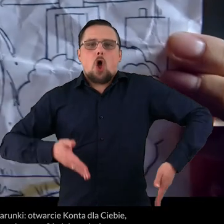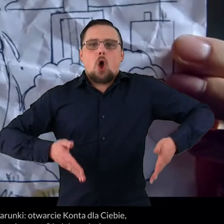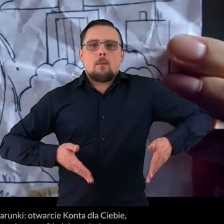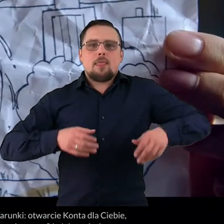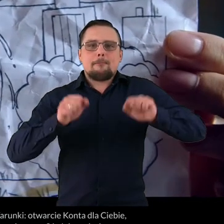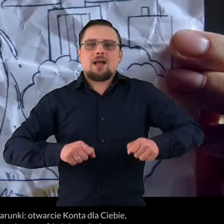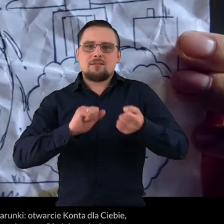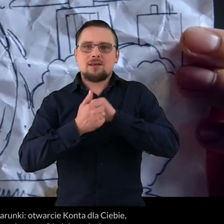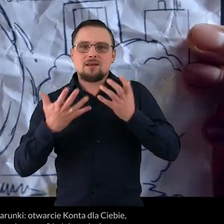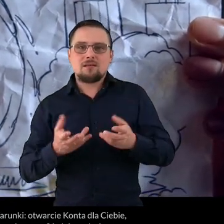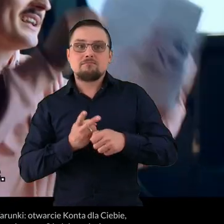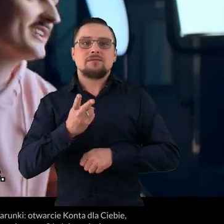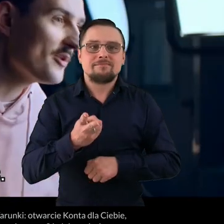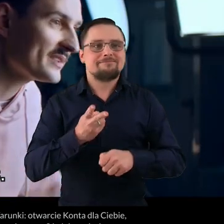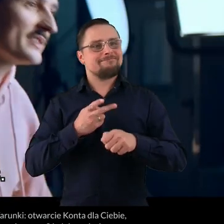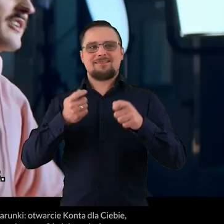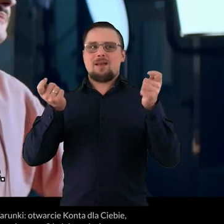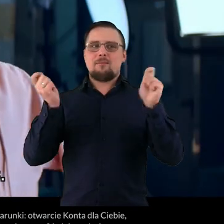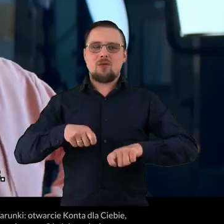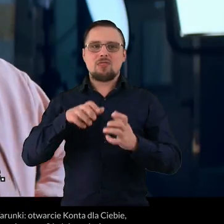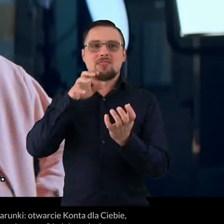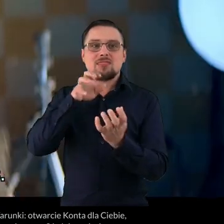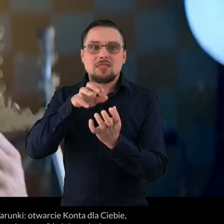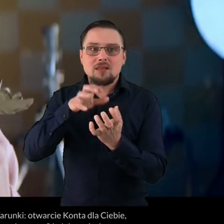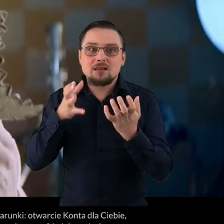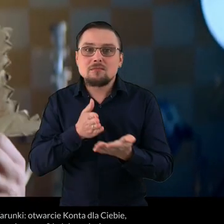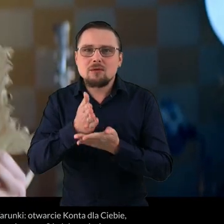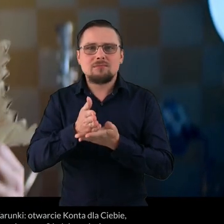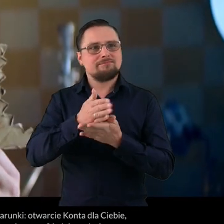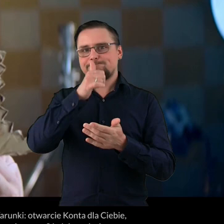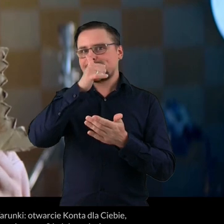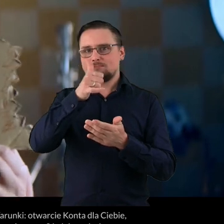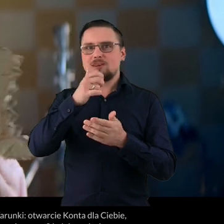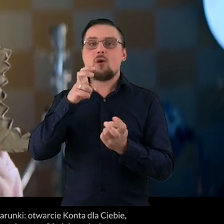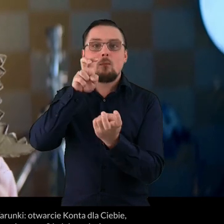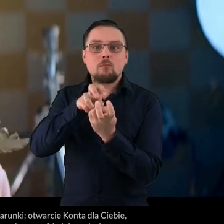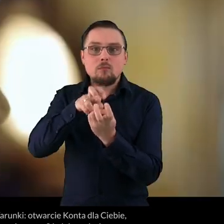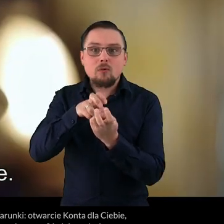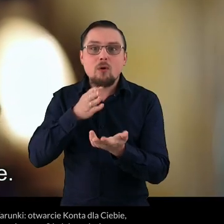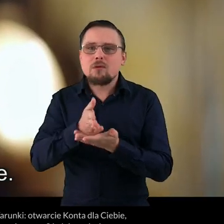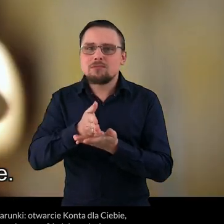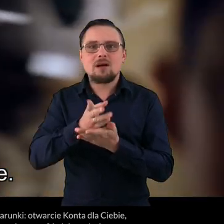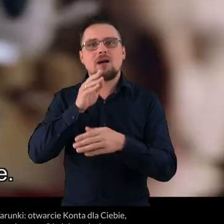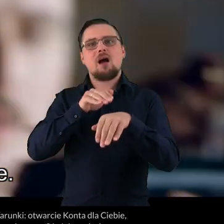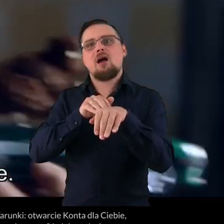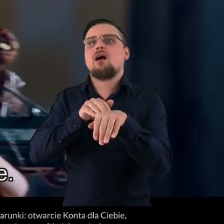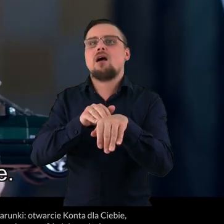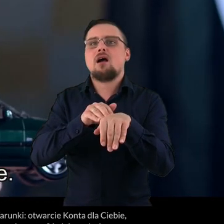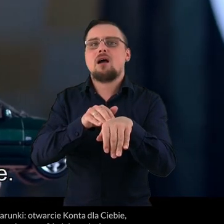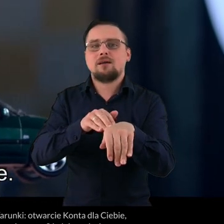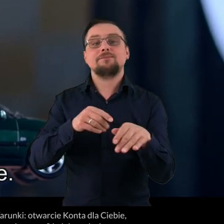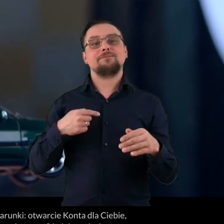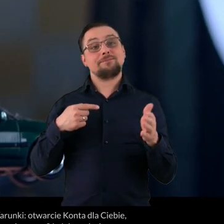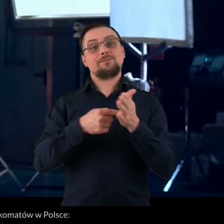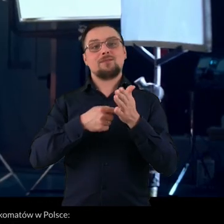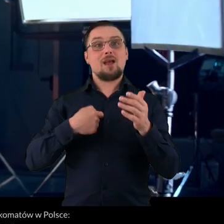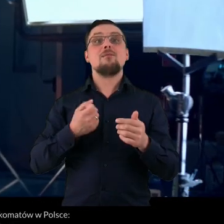I to tak, Kontorex chce zmienić bank, ale nie umie z innego wymiaru się przenieść. Groźnilki chcą mu pomóc, ale nie dają rady. Więc rusza jest kadra bobrów. Tyle, że